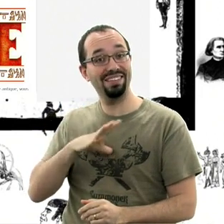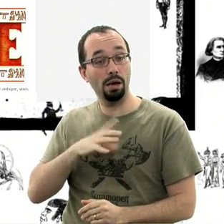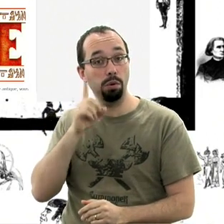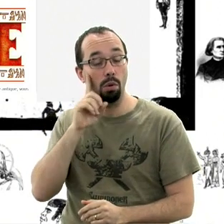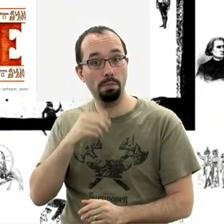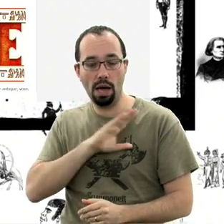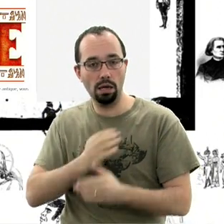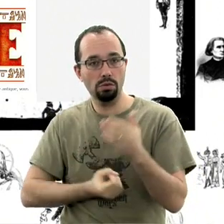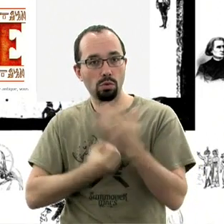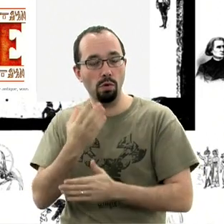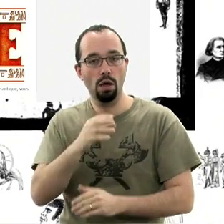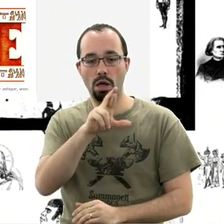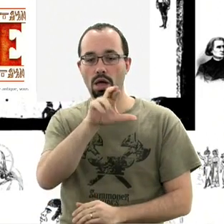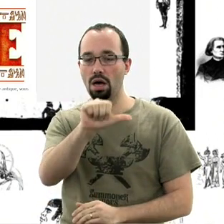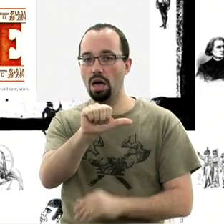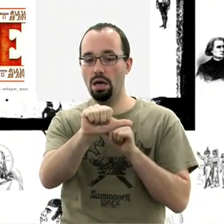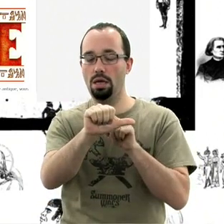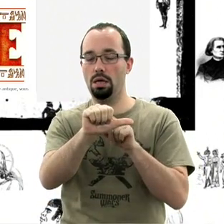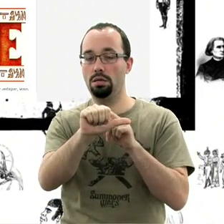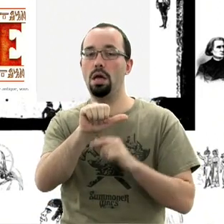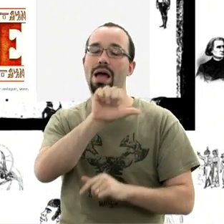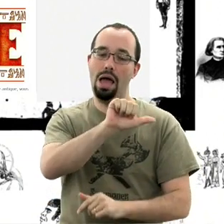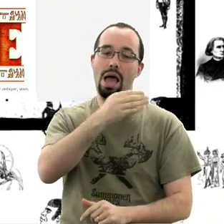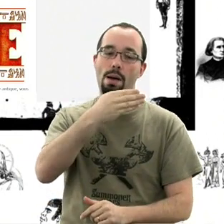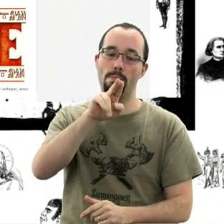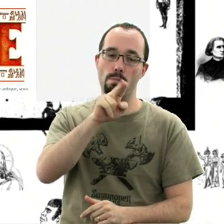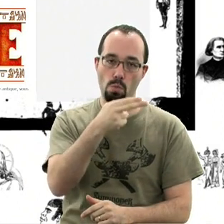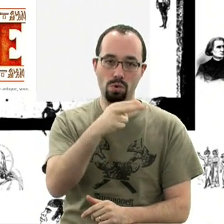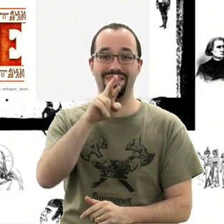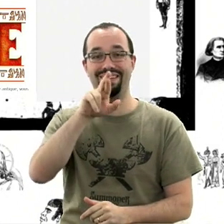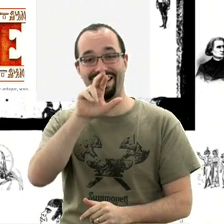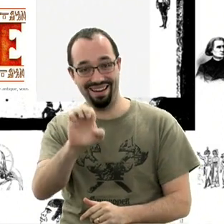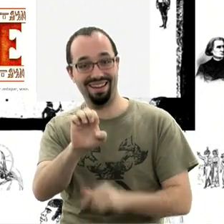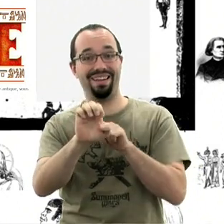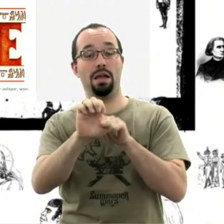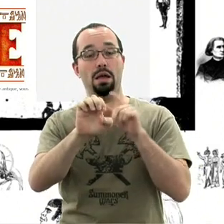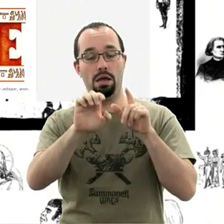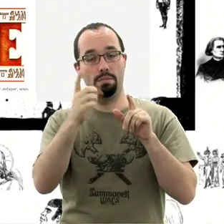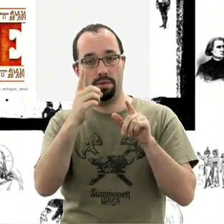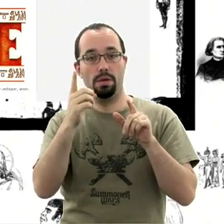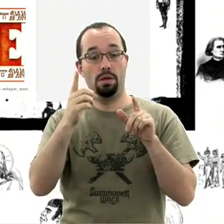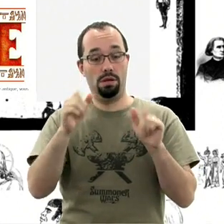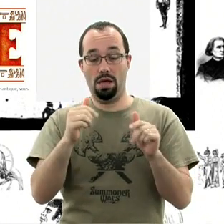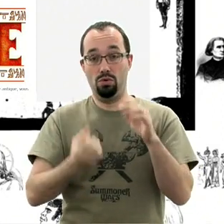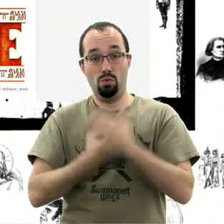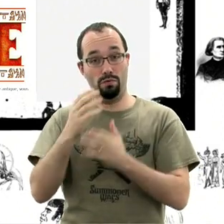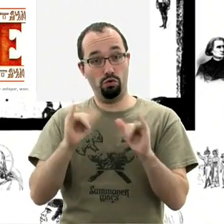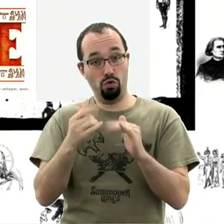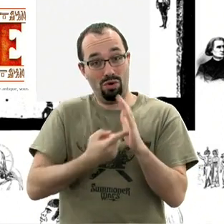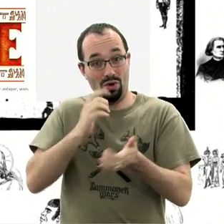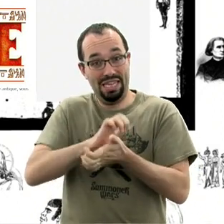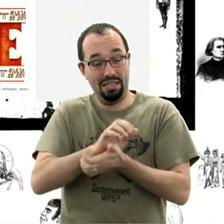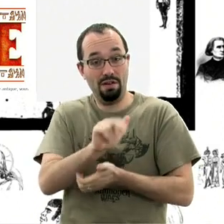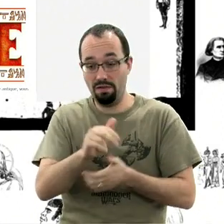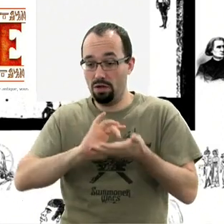d'Amunray qui est un excellent jeu. Amunray, sorti il y a plus de 10 ans. Ils vont rééditer ce jeu. Ils l'ont écrit, ils ont mis des images, ils ont expliqué les plannings.